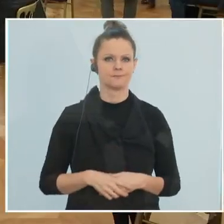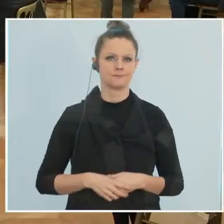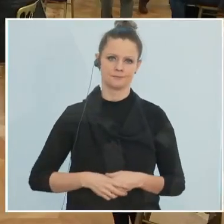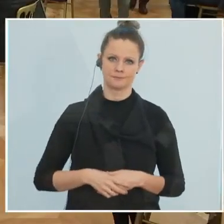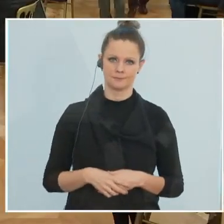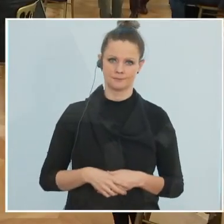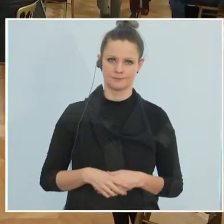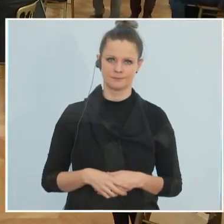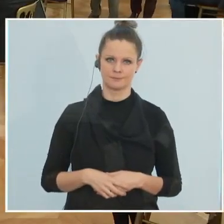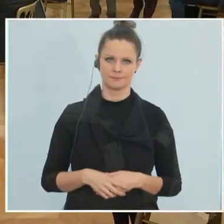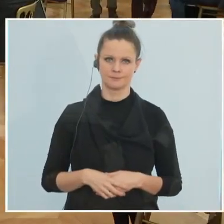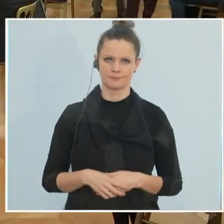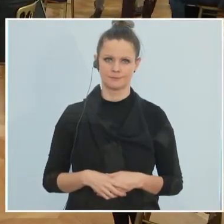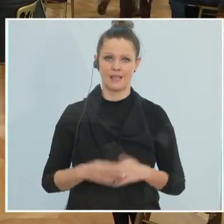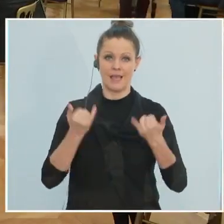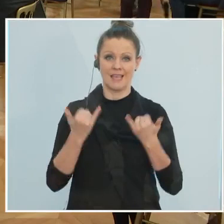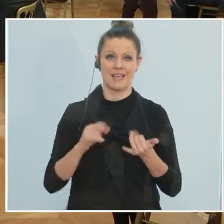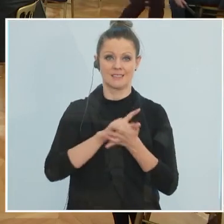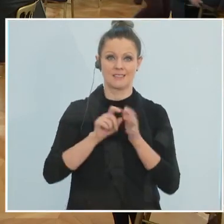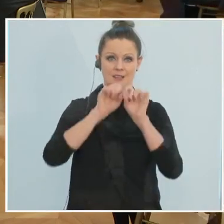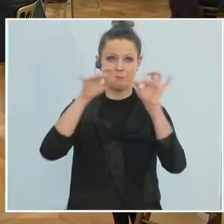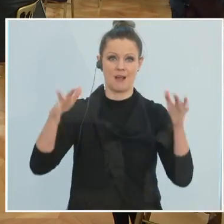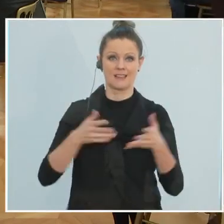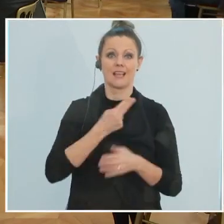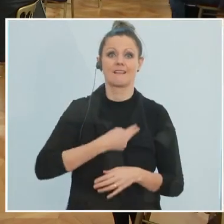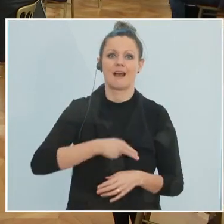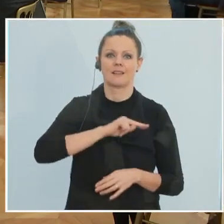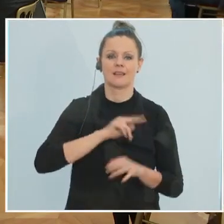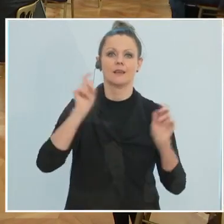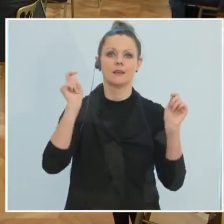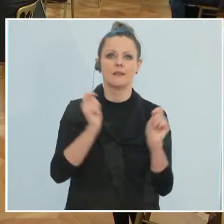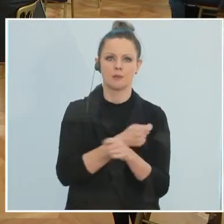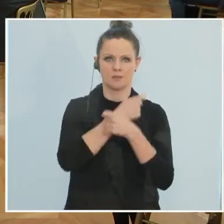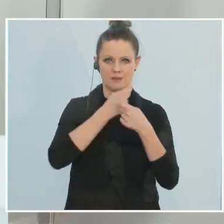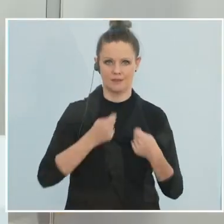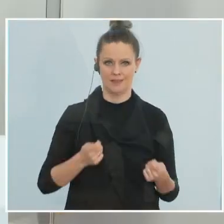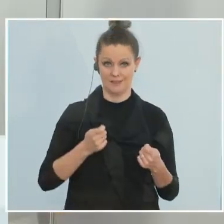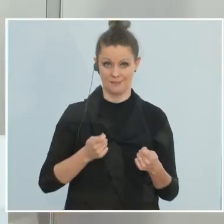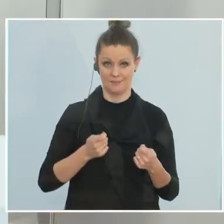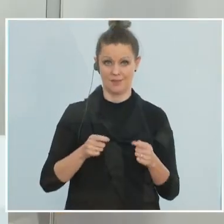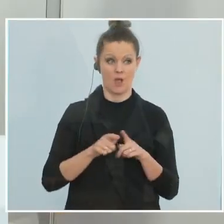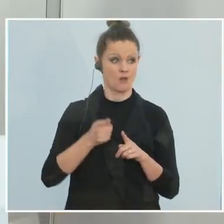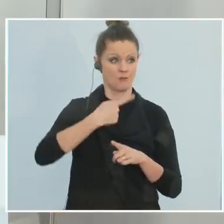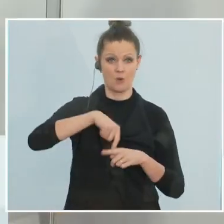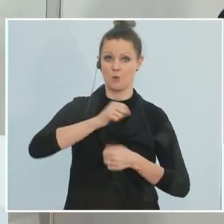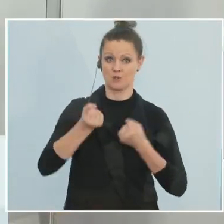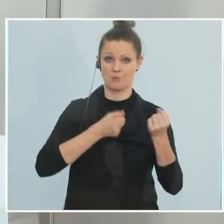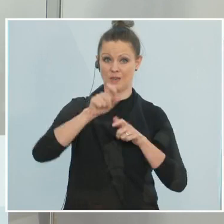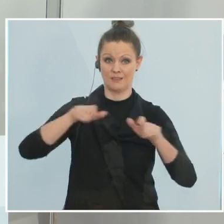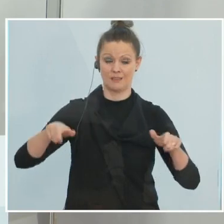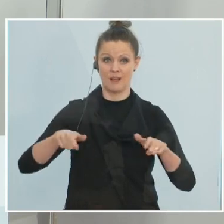Es gibt in Zeiten der Pandemie keine Garantien. Und es gibt leider auch für uns als Politik keine